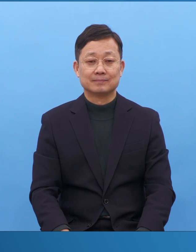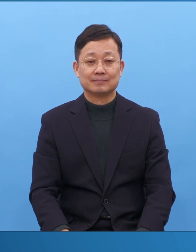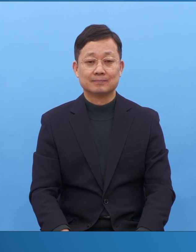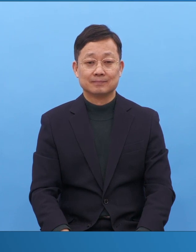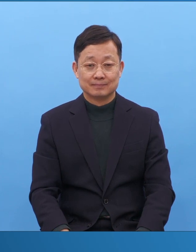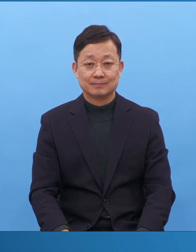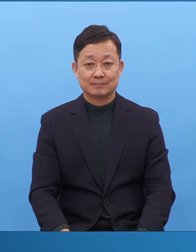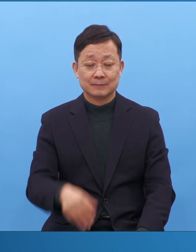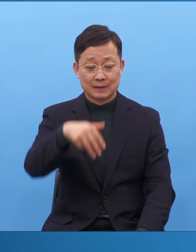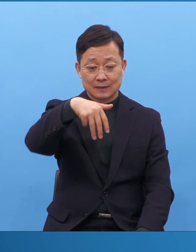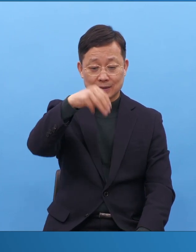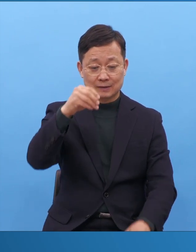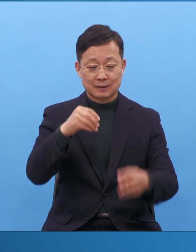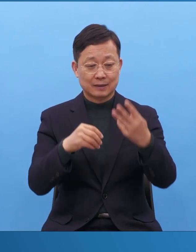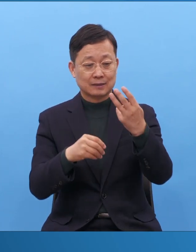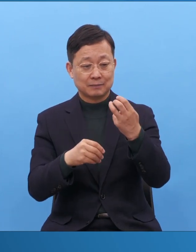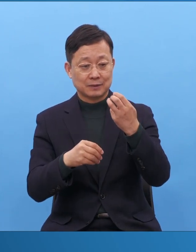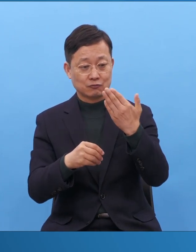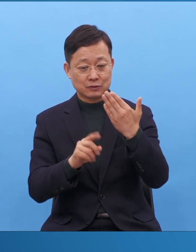요셉이었다. 말이에요.